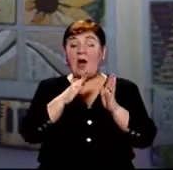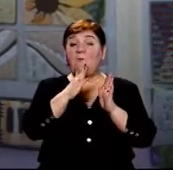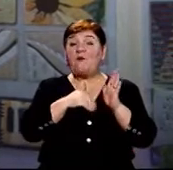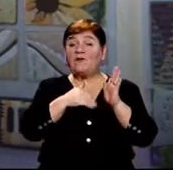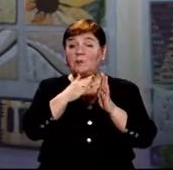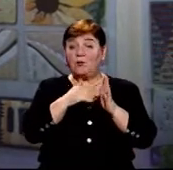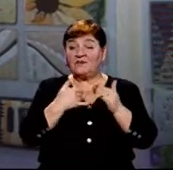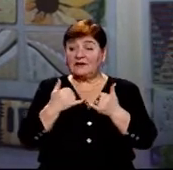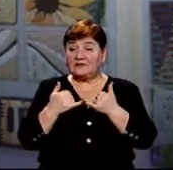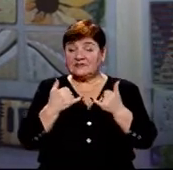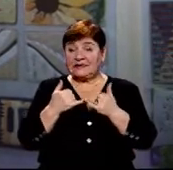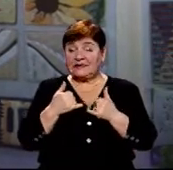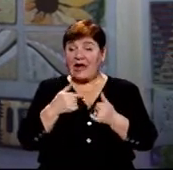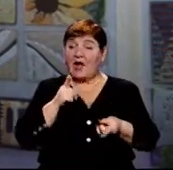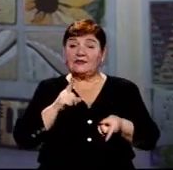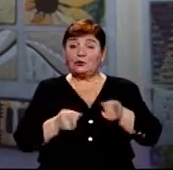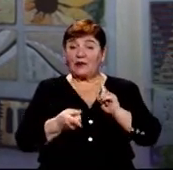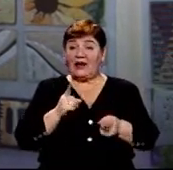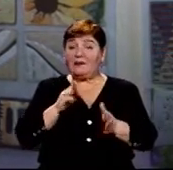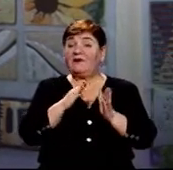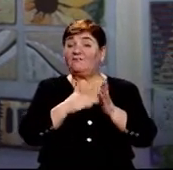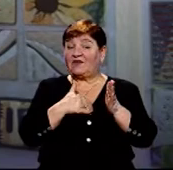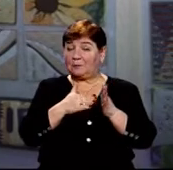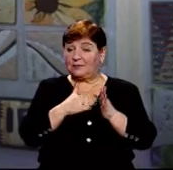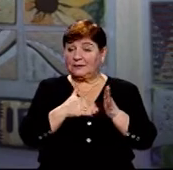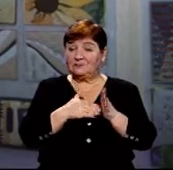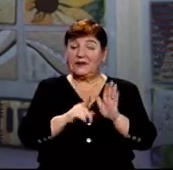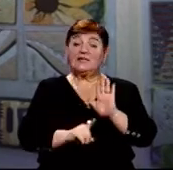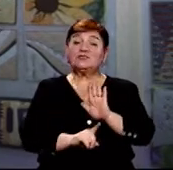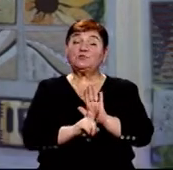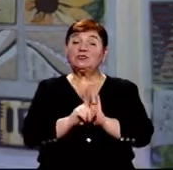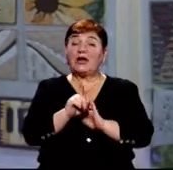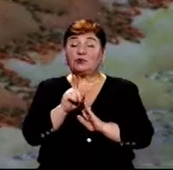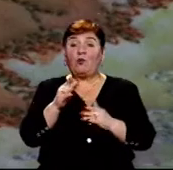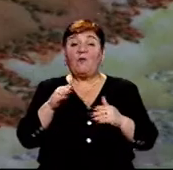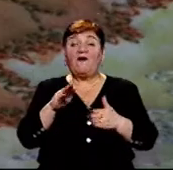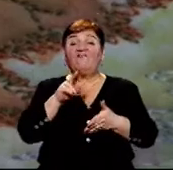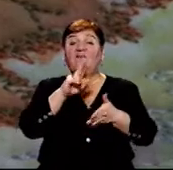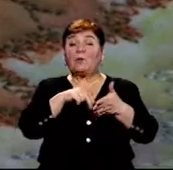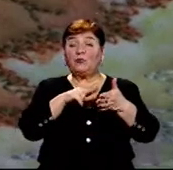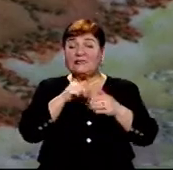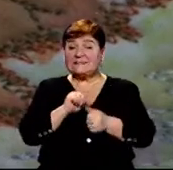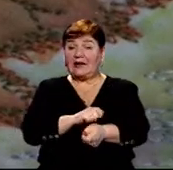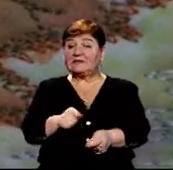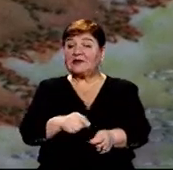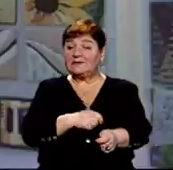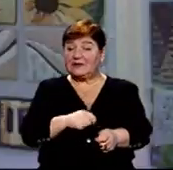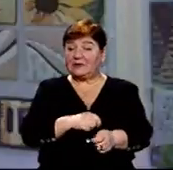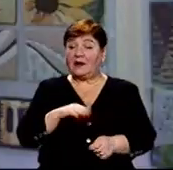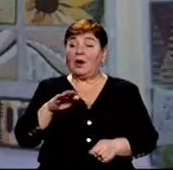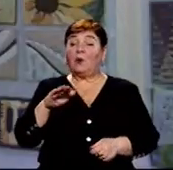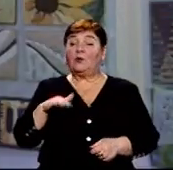натуральними красителі. Тобто спочатку фарбується тканина. Потім я відбила фарбу